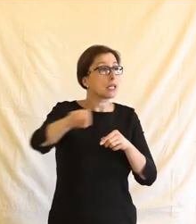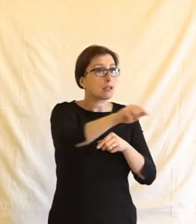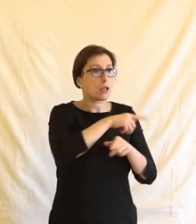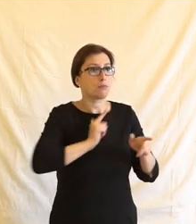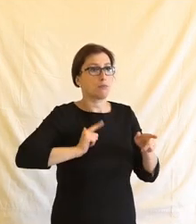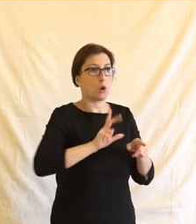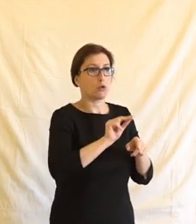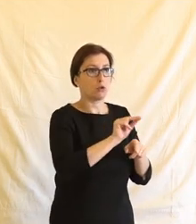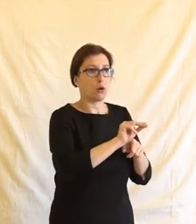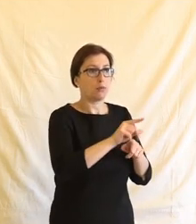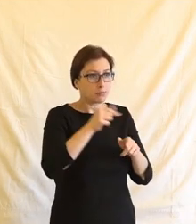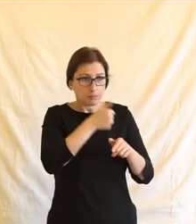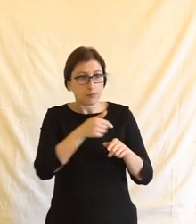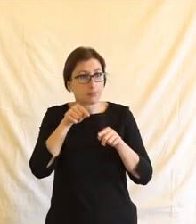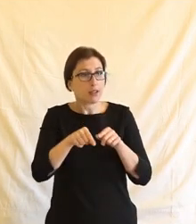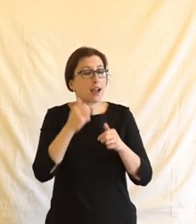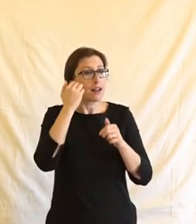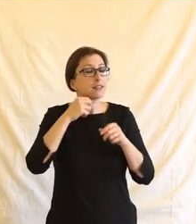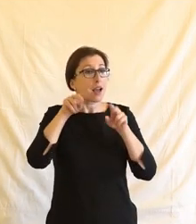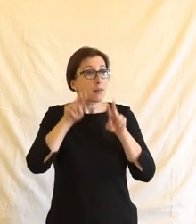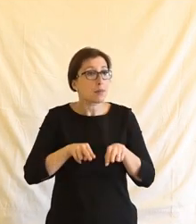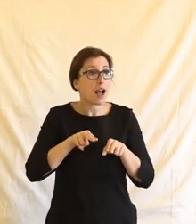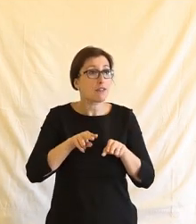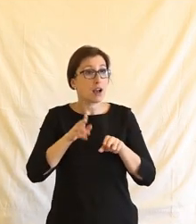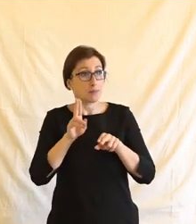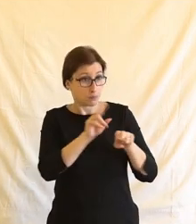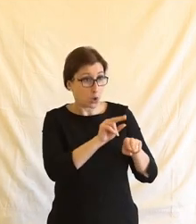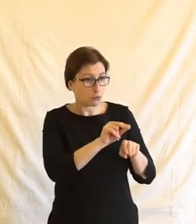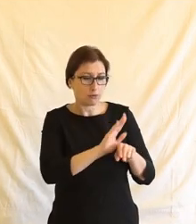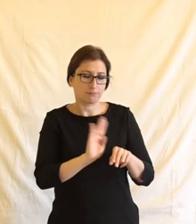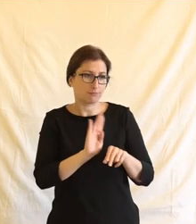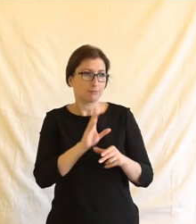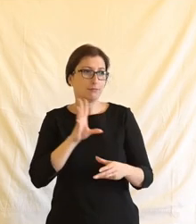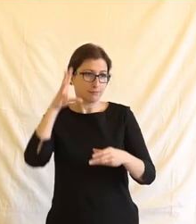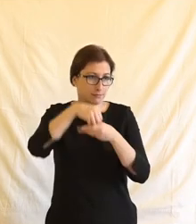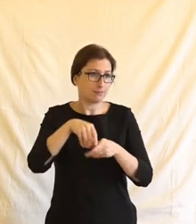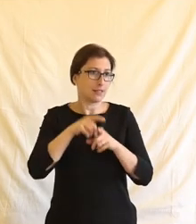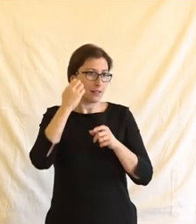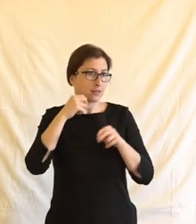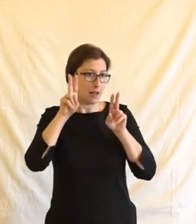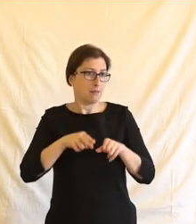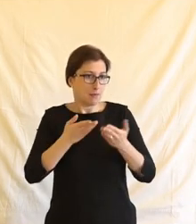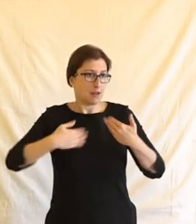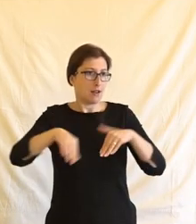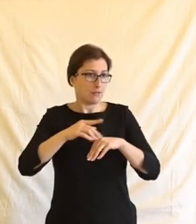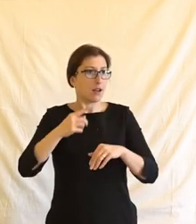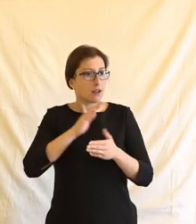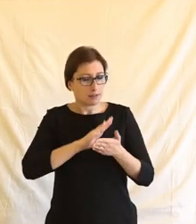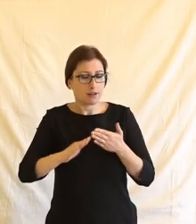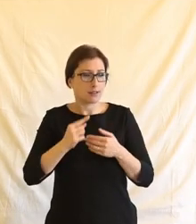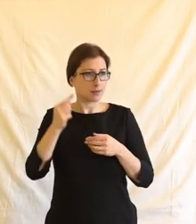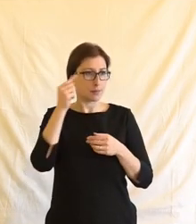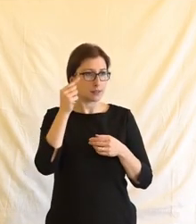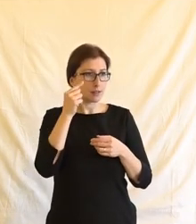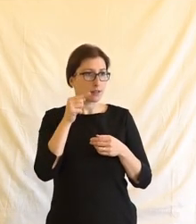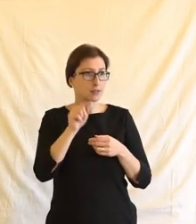Tak tam by asi ta lidská práva právě stranou jít neměla. Myslím si, že možná teď začínáme tu covidovou dobu vyhodnocovat v